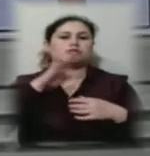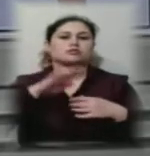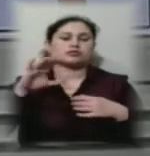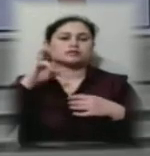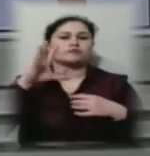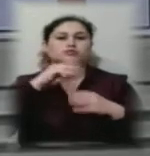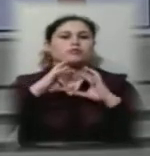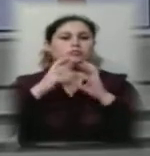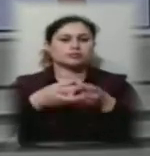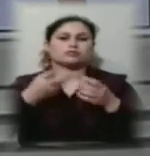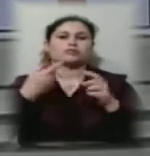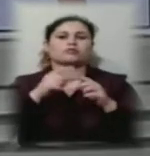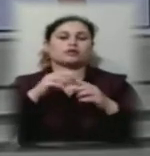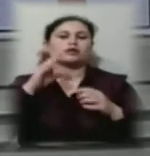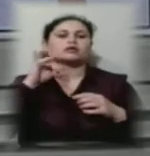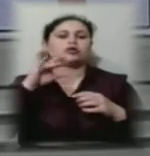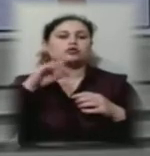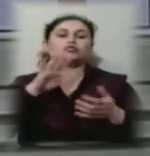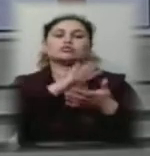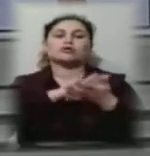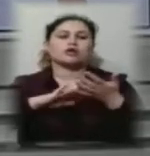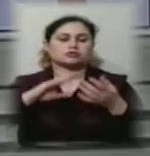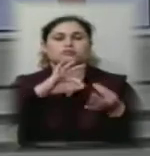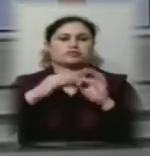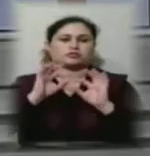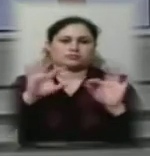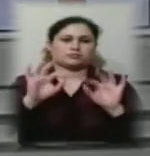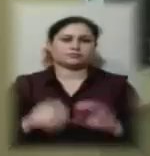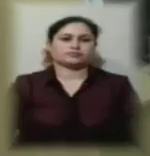З володаркою титулу сьогодні поспілкувалися наші кореспонденти.